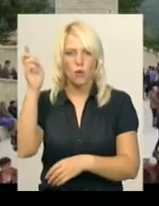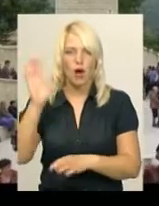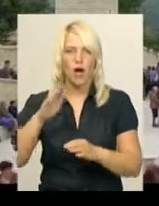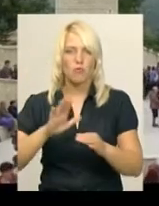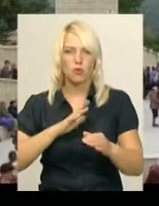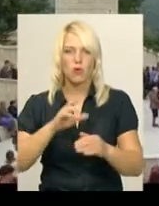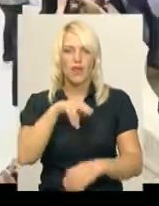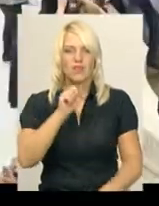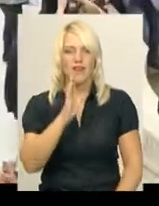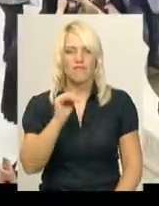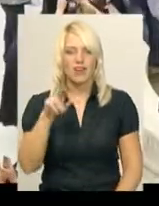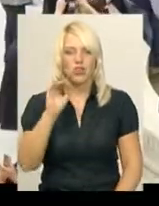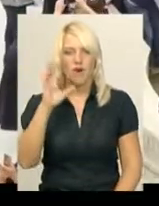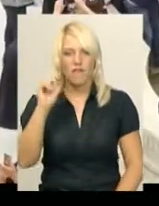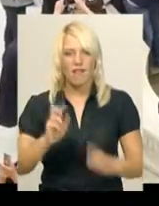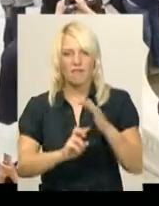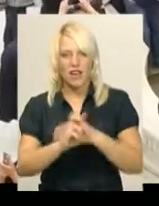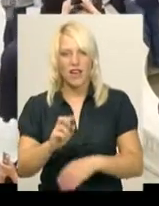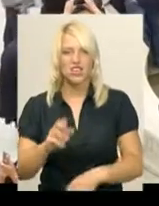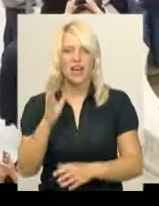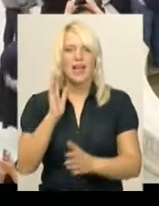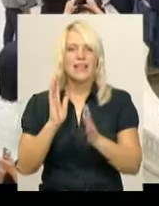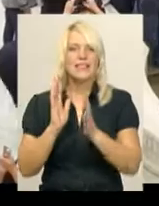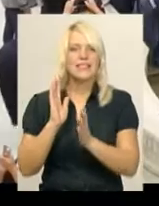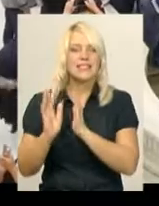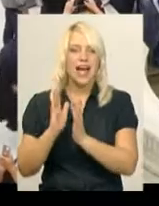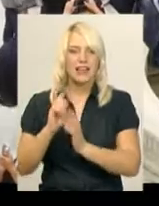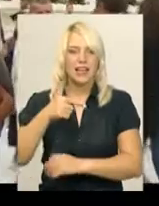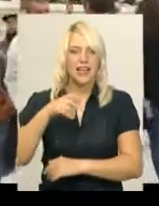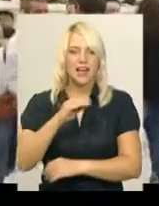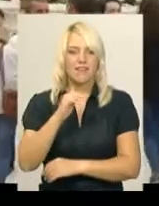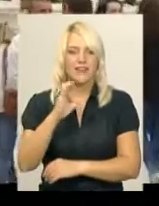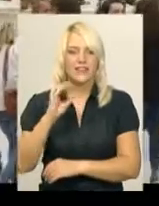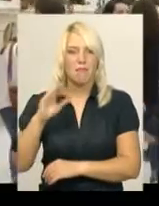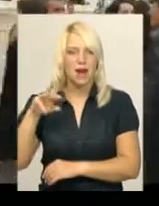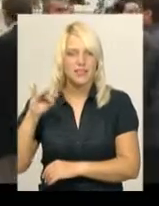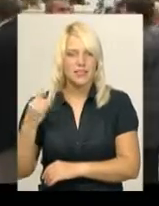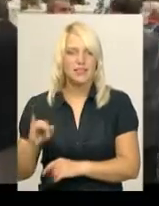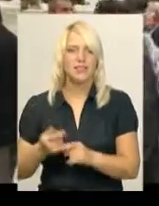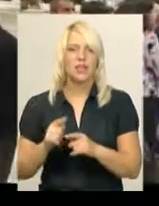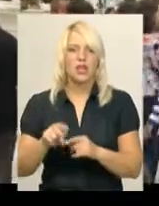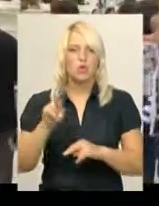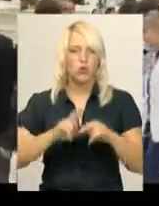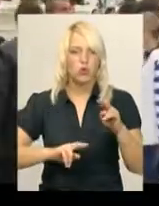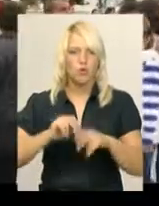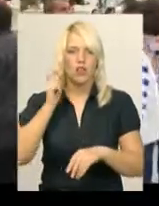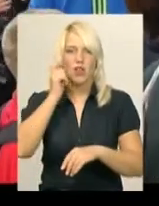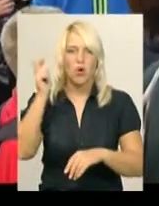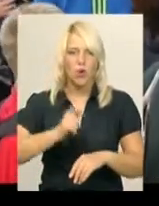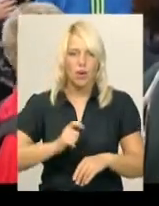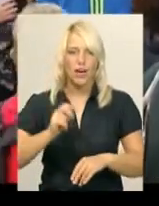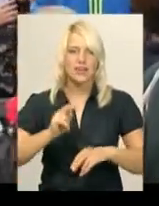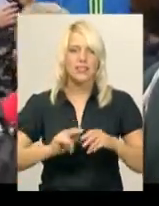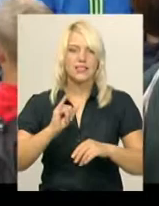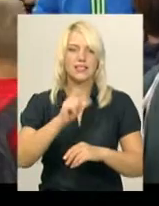вежу, Голгофу, Сад Гцеманський, Святокупіль. Будували духовну споруду українські зочі з українського каменю,